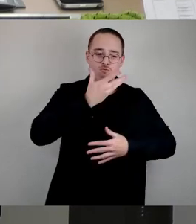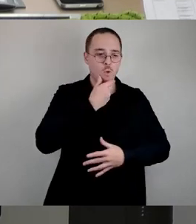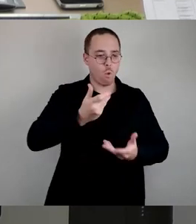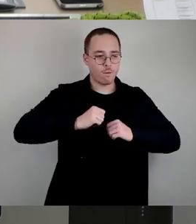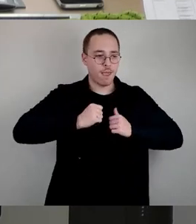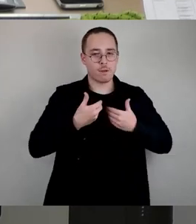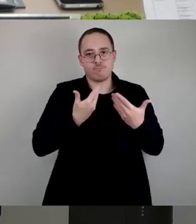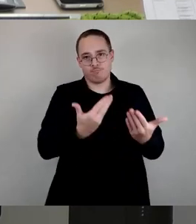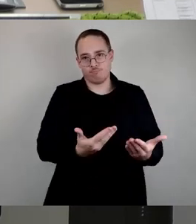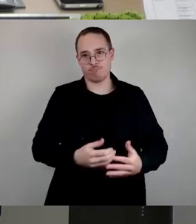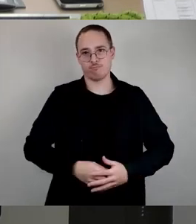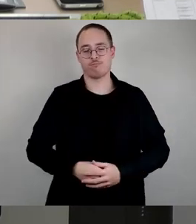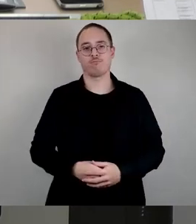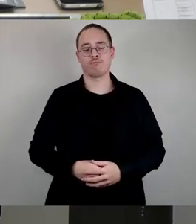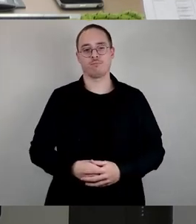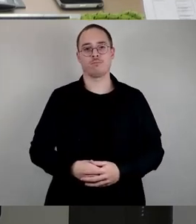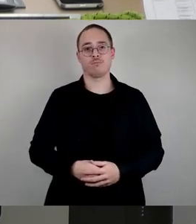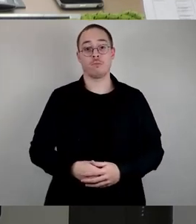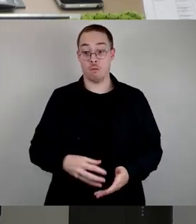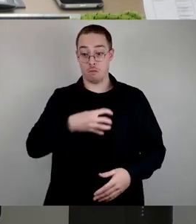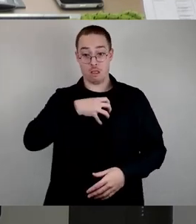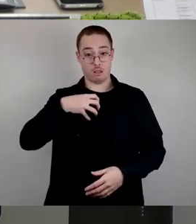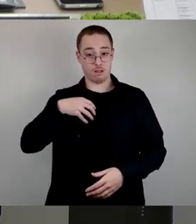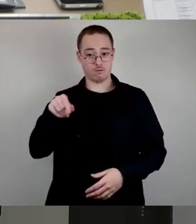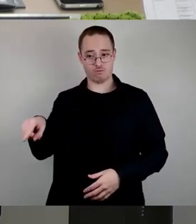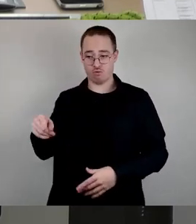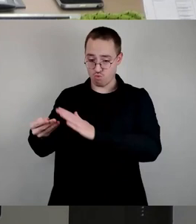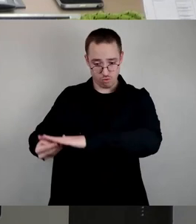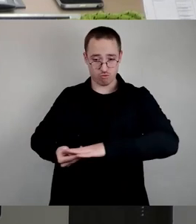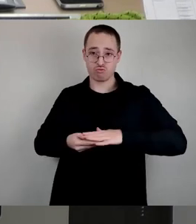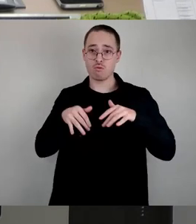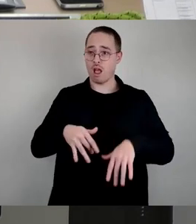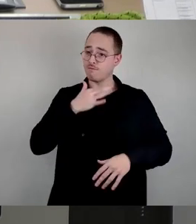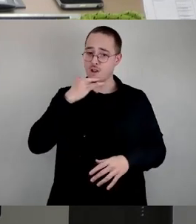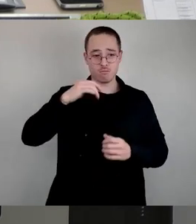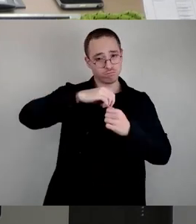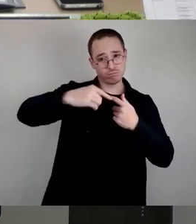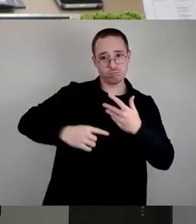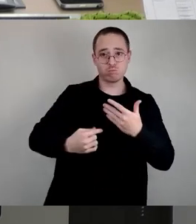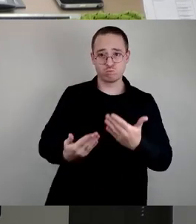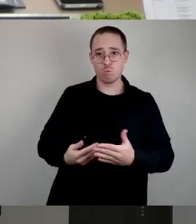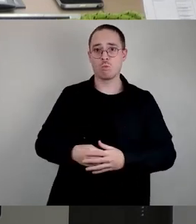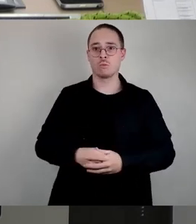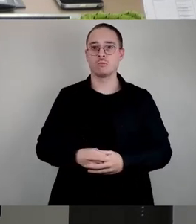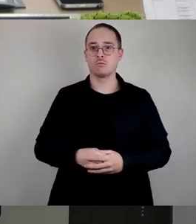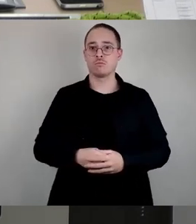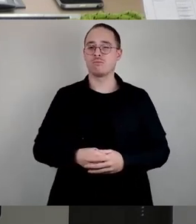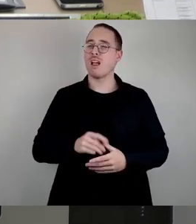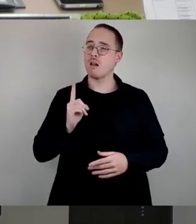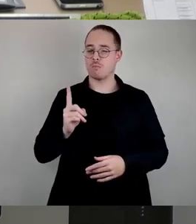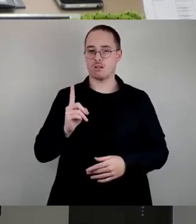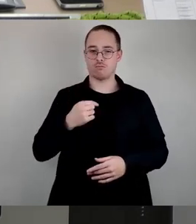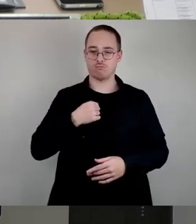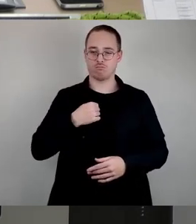Dresden unterstützt uns bereits in viel, vielerlei Hinsicht. Aber ich sehe eine jüdische